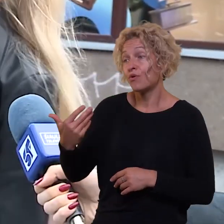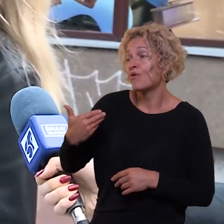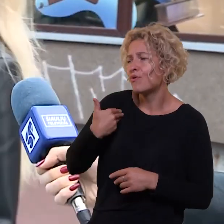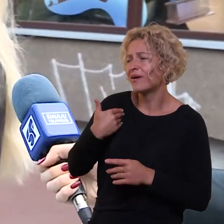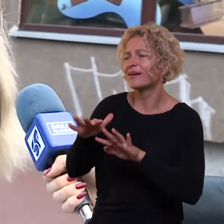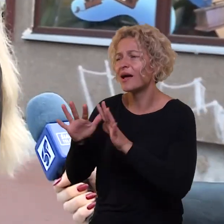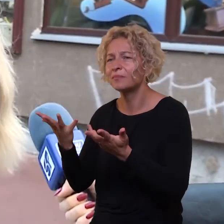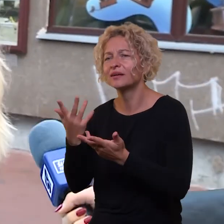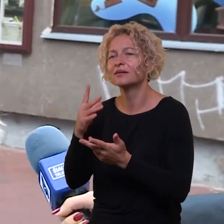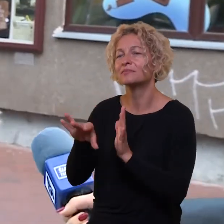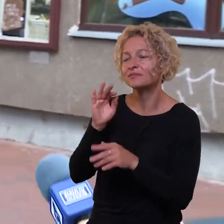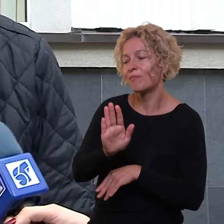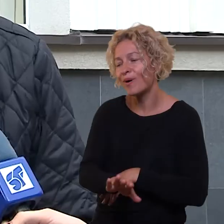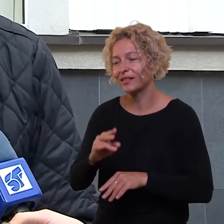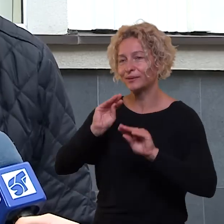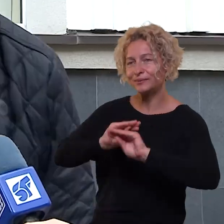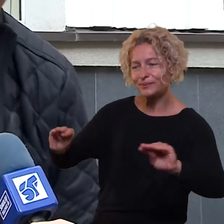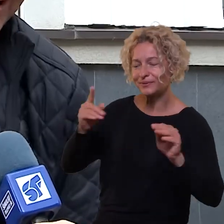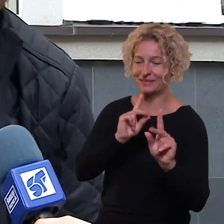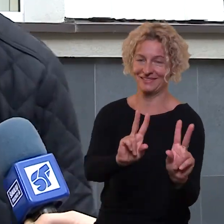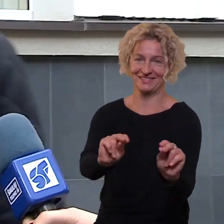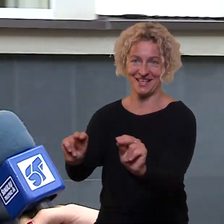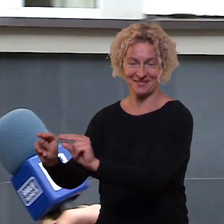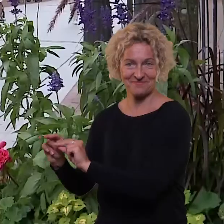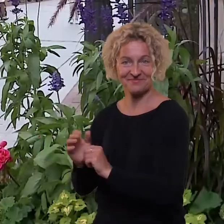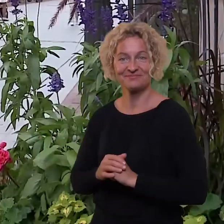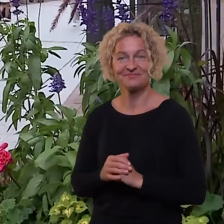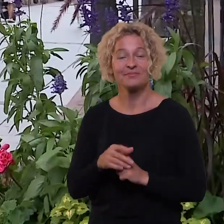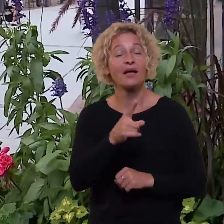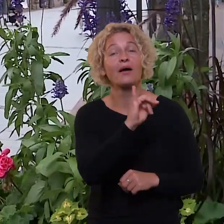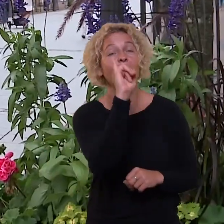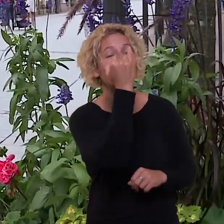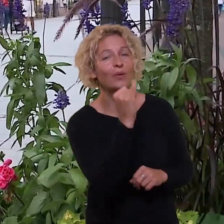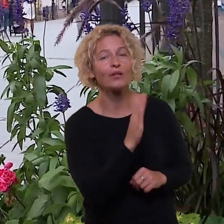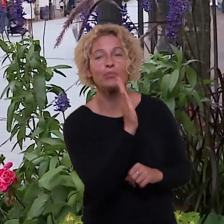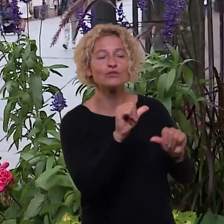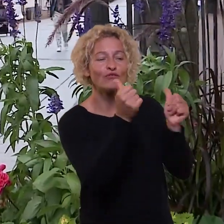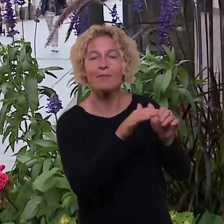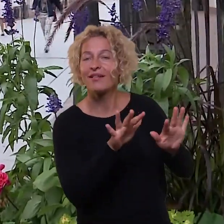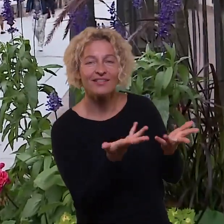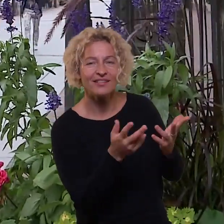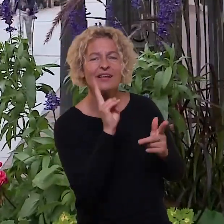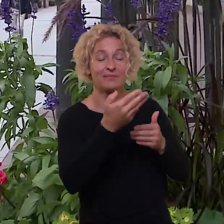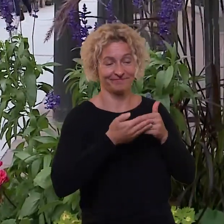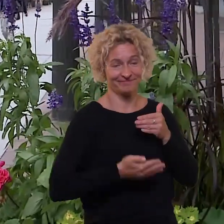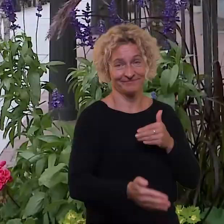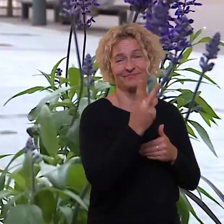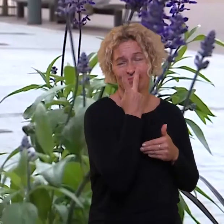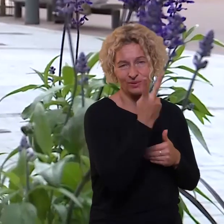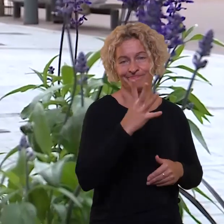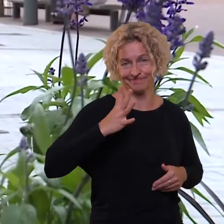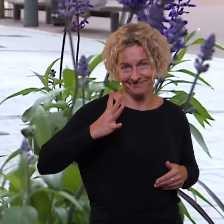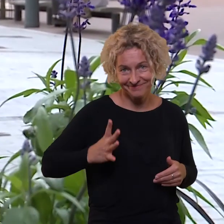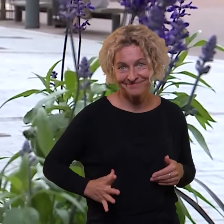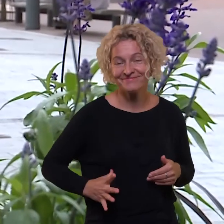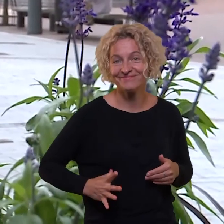geriai ir sėkmingi mokslo metai. Nieko, kad karas pasibaigtų. Taigi, koks bus šis rūduoko, gero pamatysime ateityje, belieka